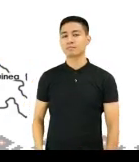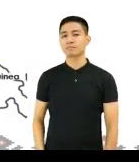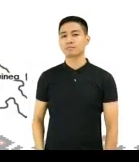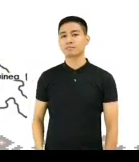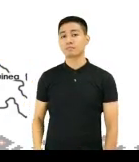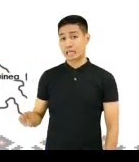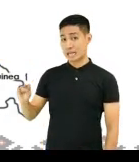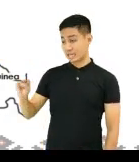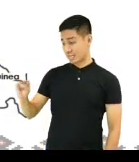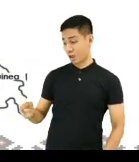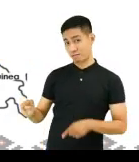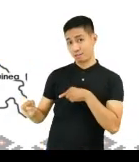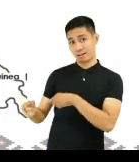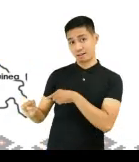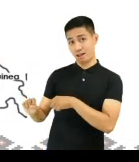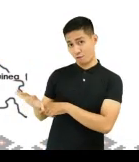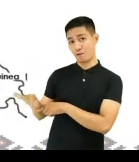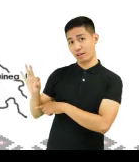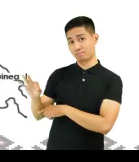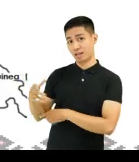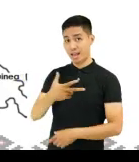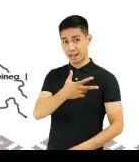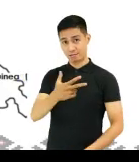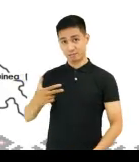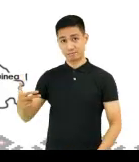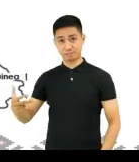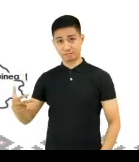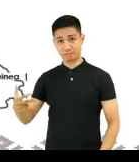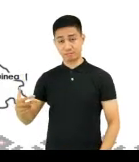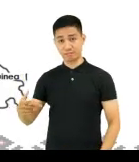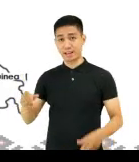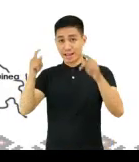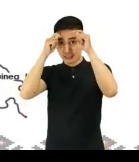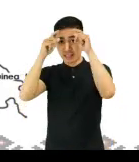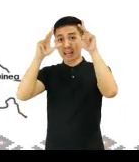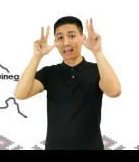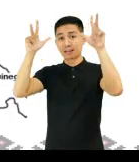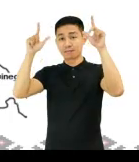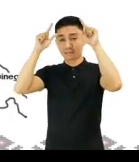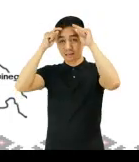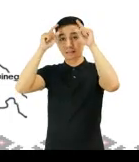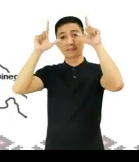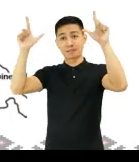Sa timog naman, matatagpuan ang bansang Indonesia at East Timor.